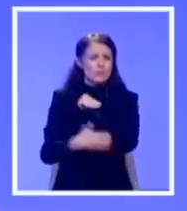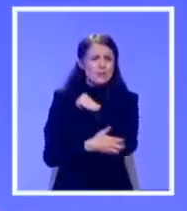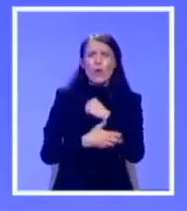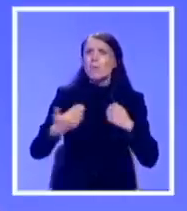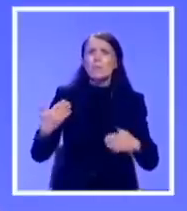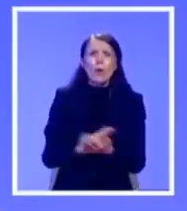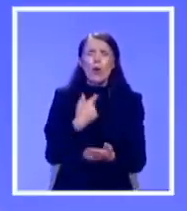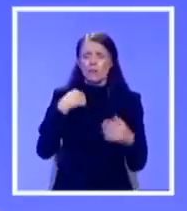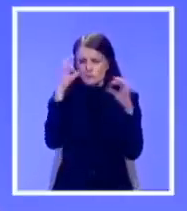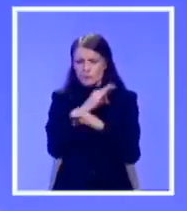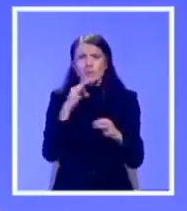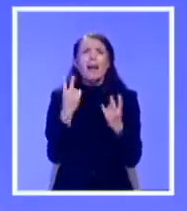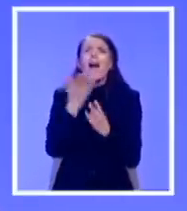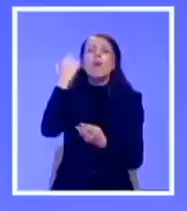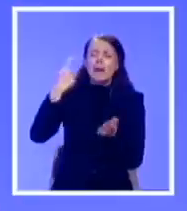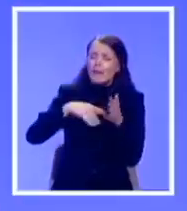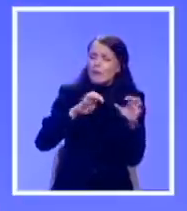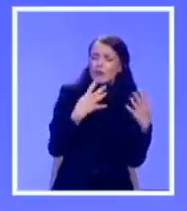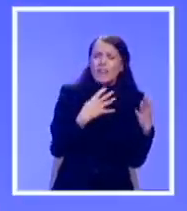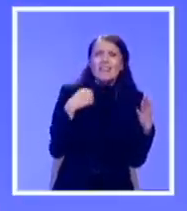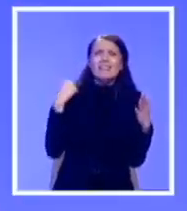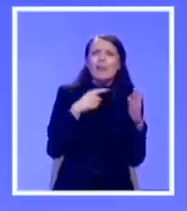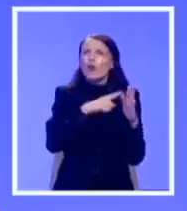Ponovo se vrtimo u istom krugu kao i 90. godina prošlog veka.